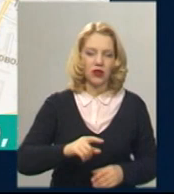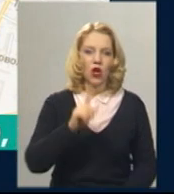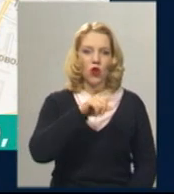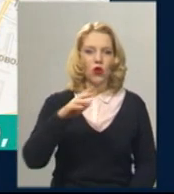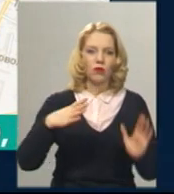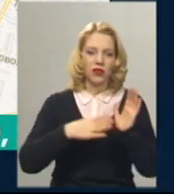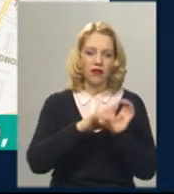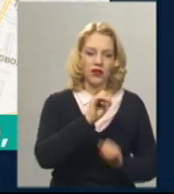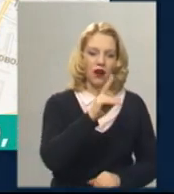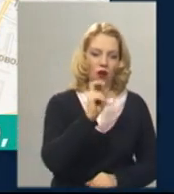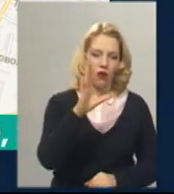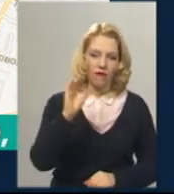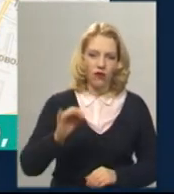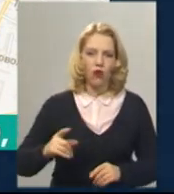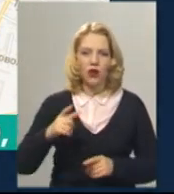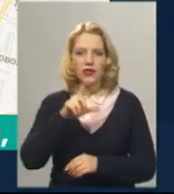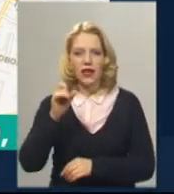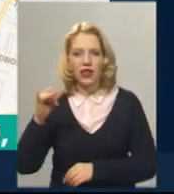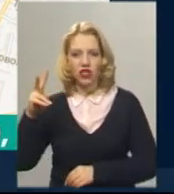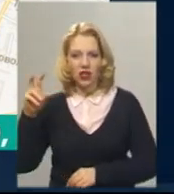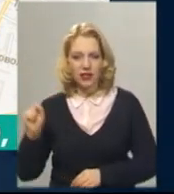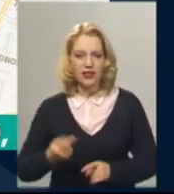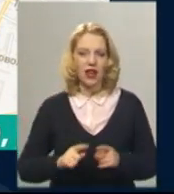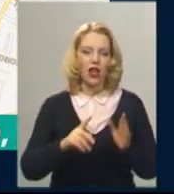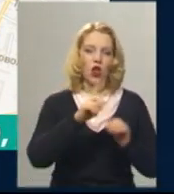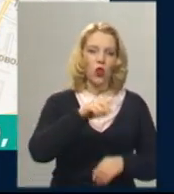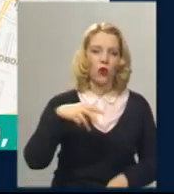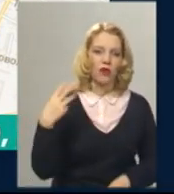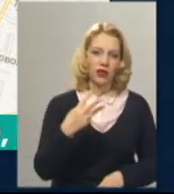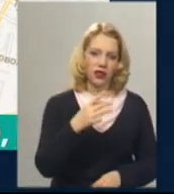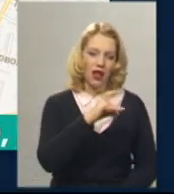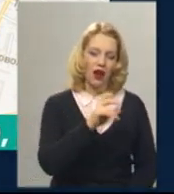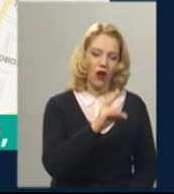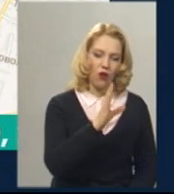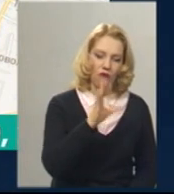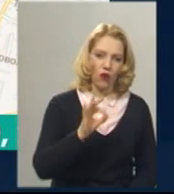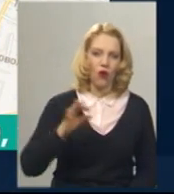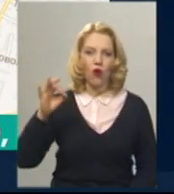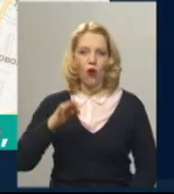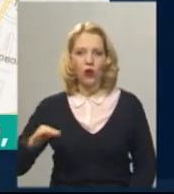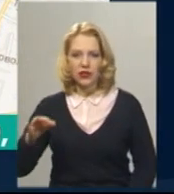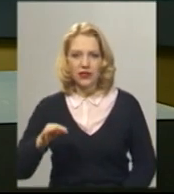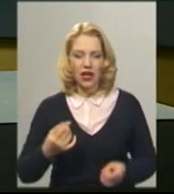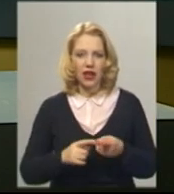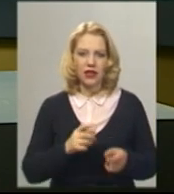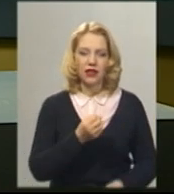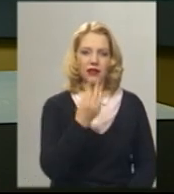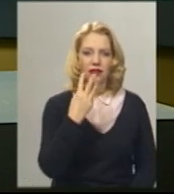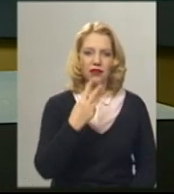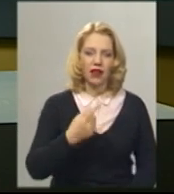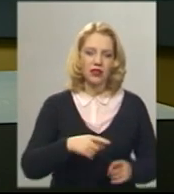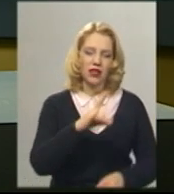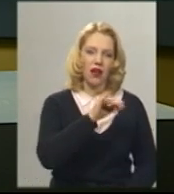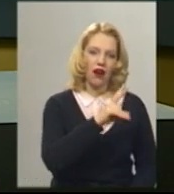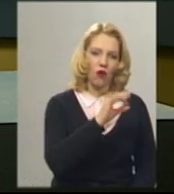– Ракове із центром та вулицею Зарічанською. Із номером 3 – Ракове з мікрорайоном Озерна. Тролейбус із номером 13 сполучає